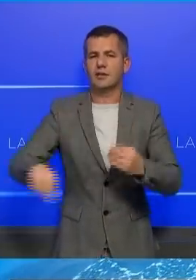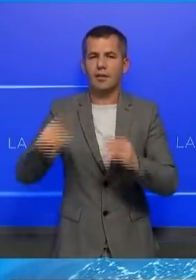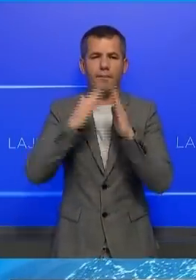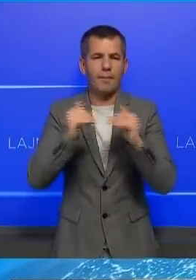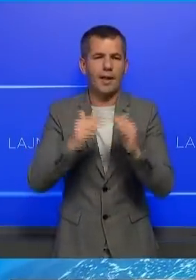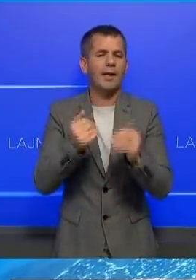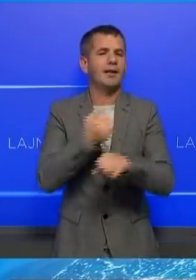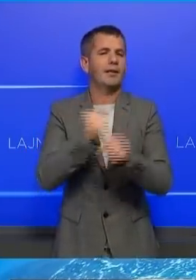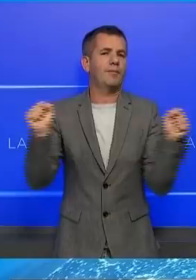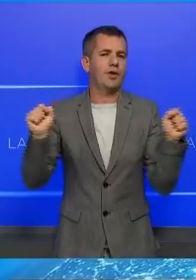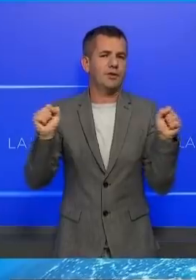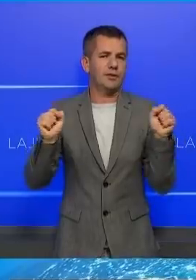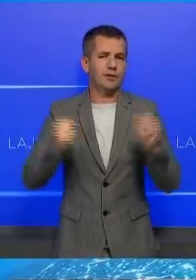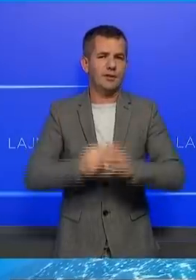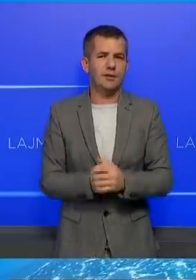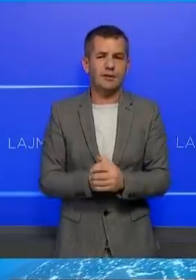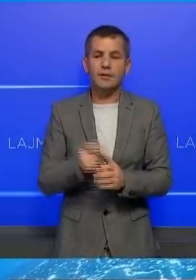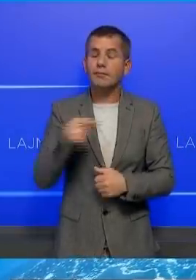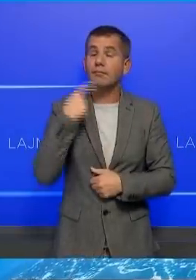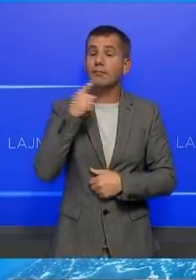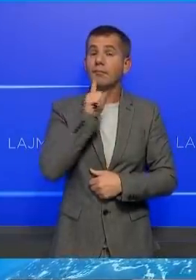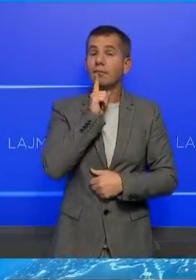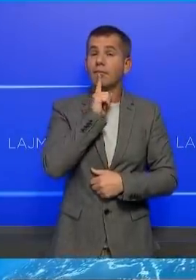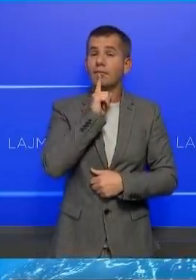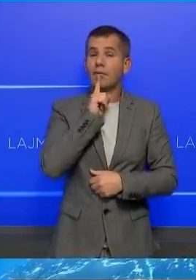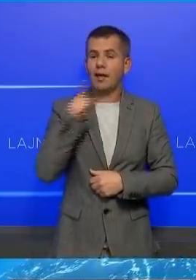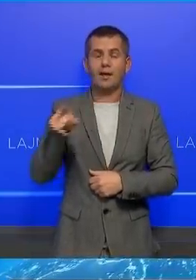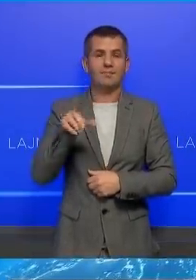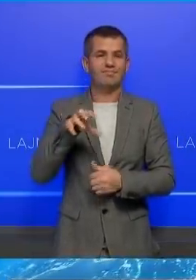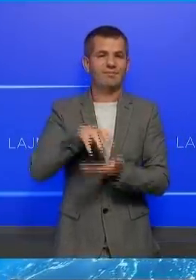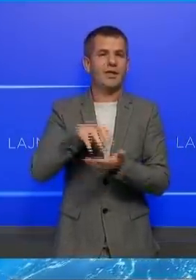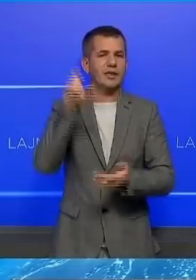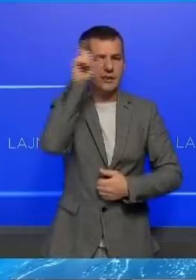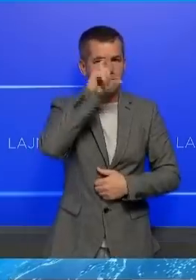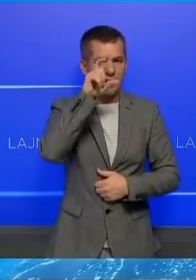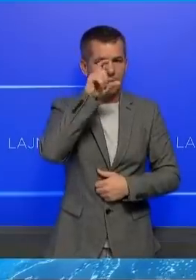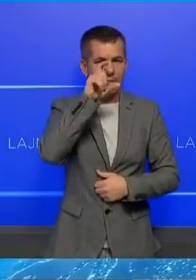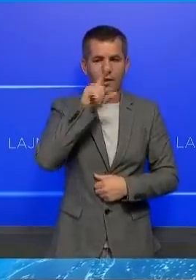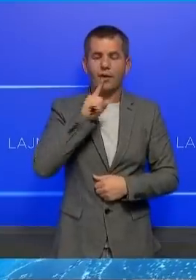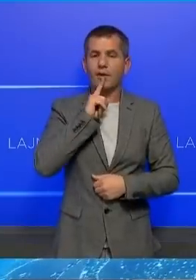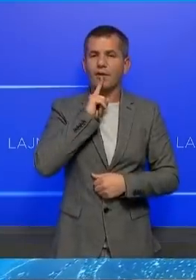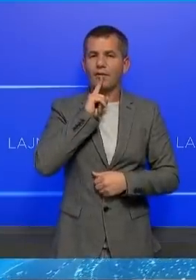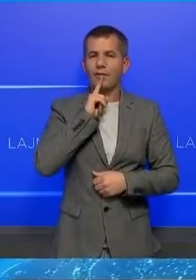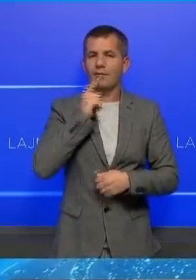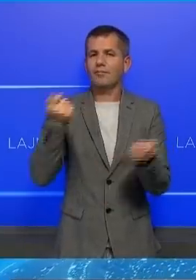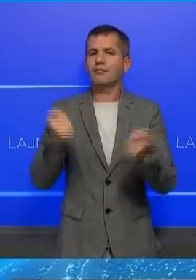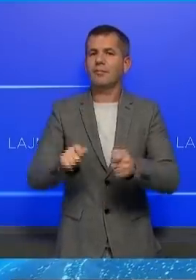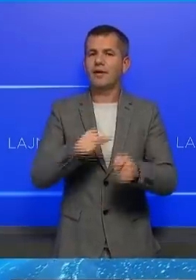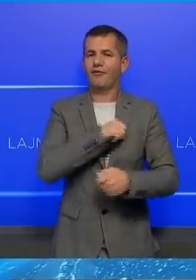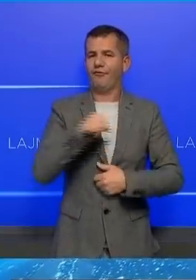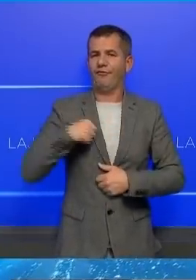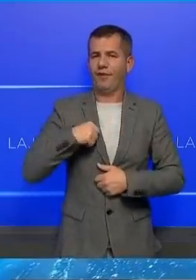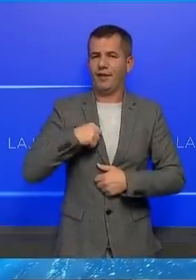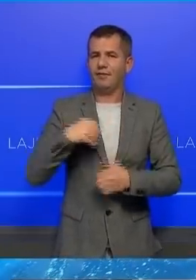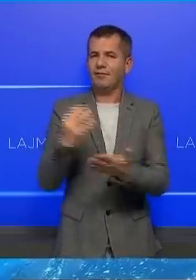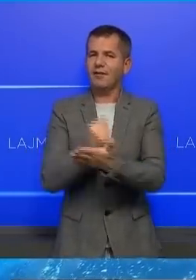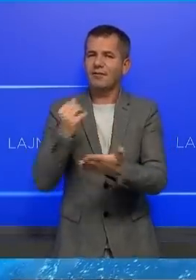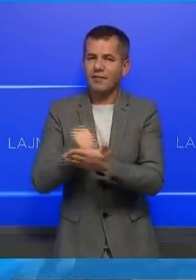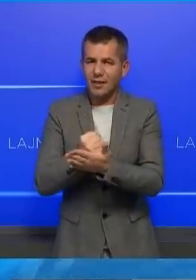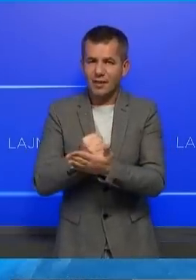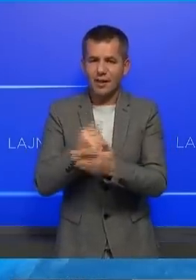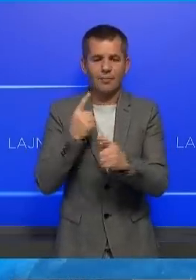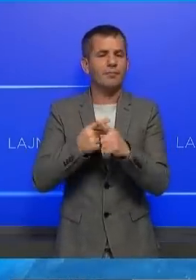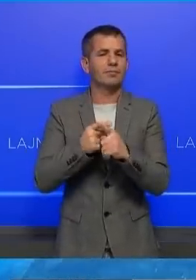demokracis, tek sa kritike u tregua për listën sërbe, për të cilën tha se ka ngushtuar hapsiren dhe ka ushtruar